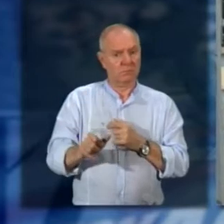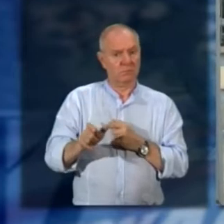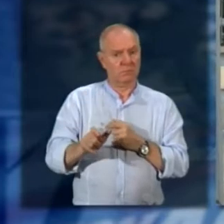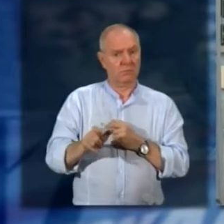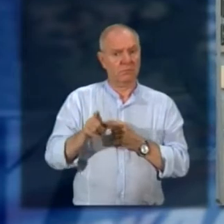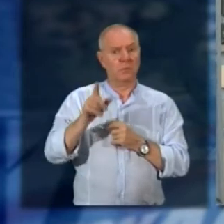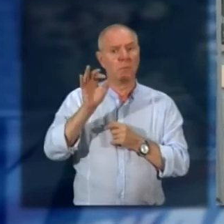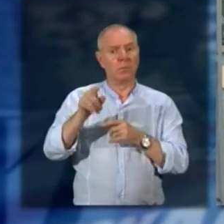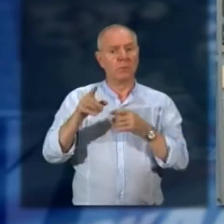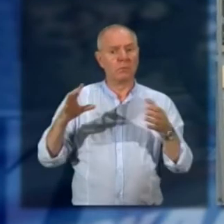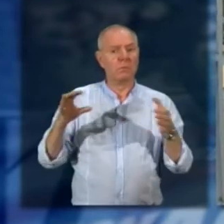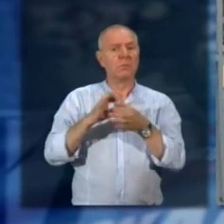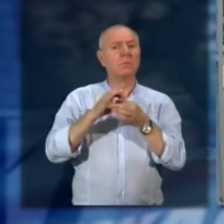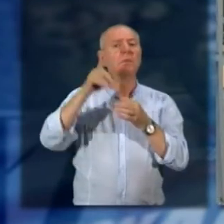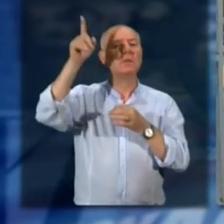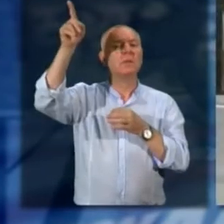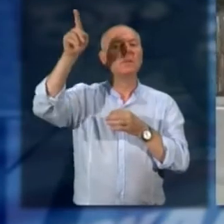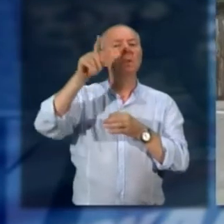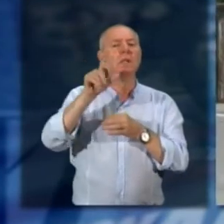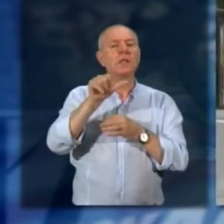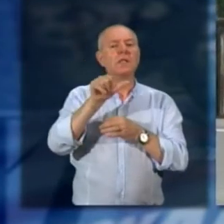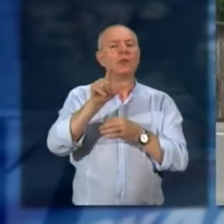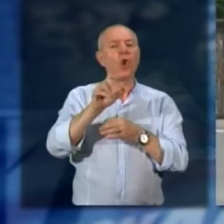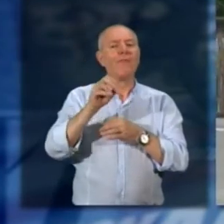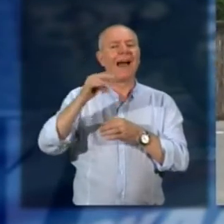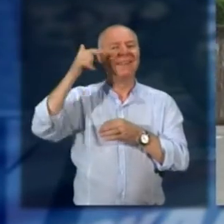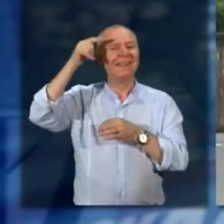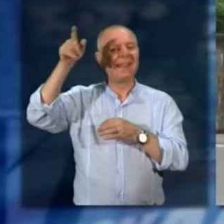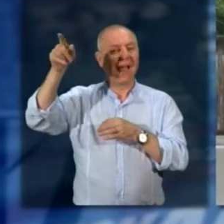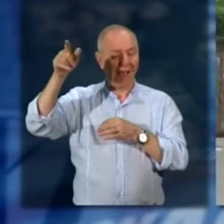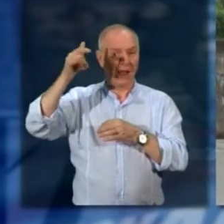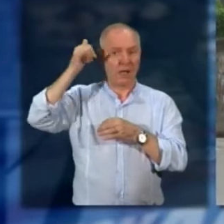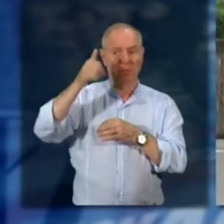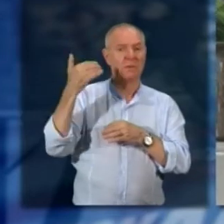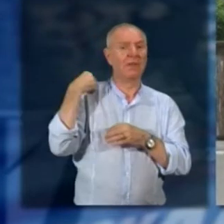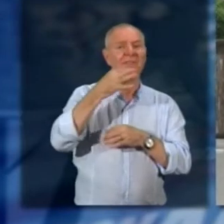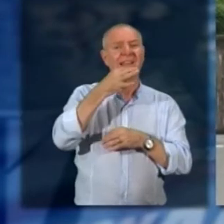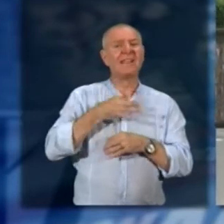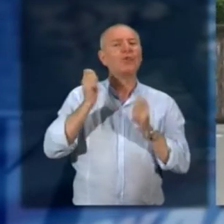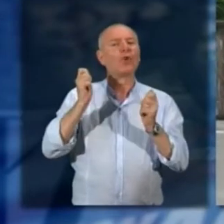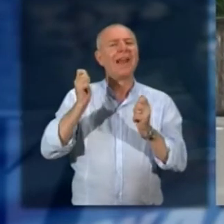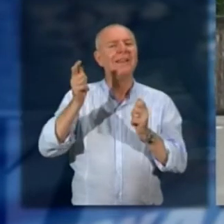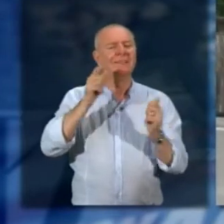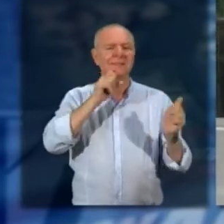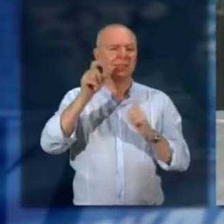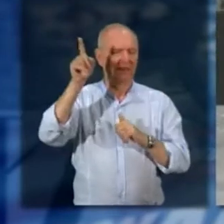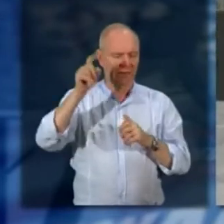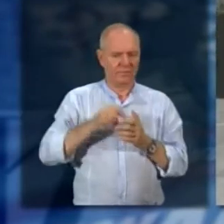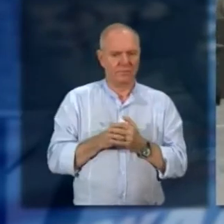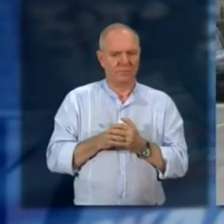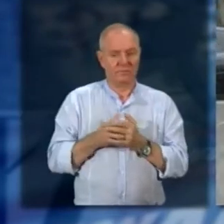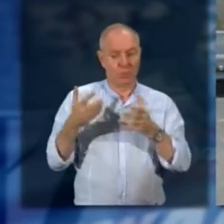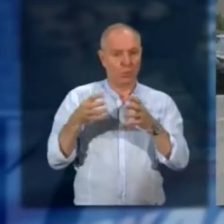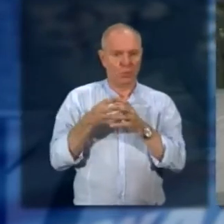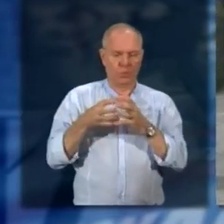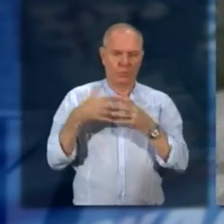indagati per l'assassinio in Slovacchia di un giornalista e della sua fidanzata avvenuto a febbraio. La manda faceva di tutto per